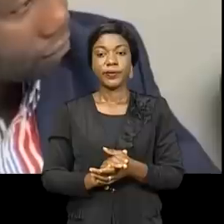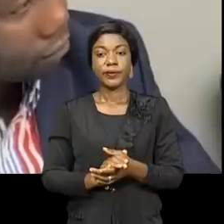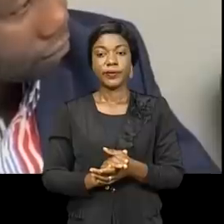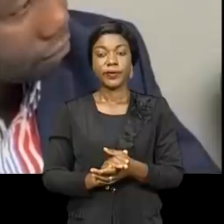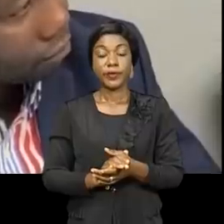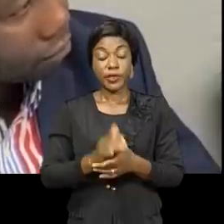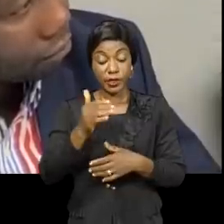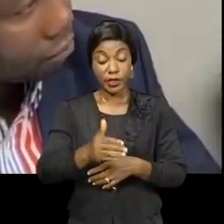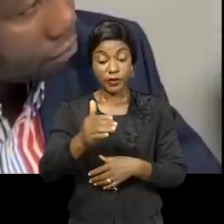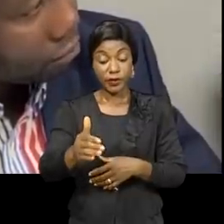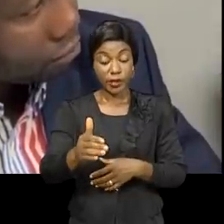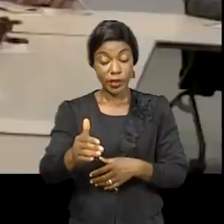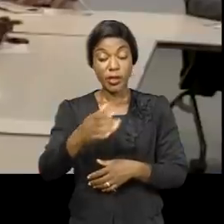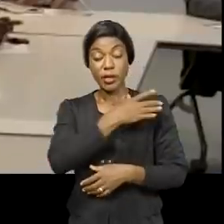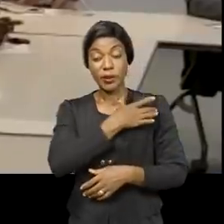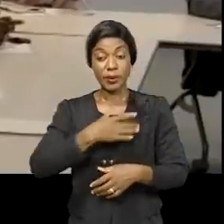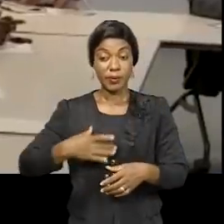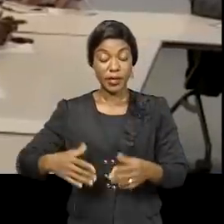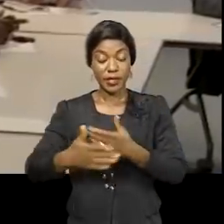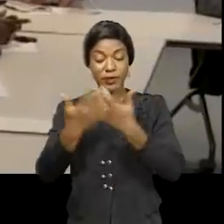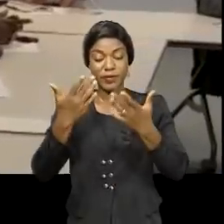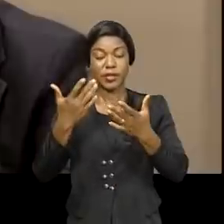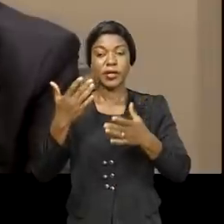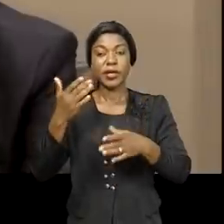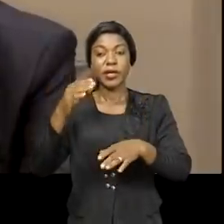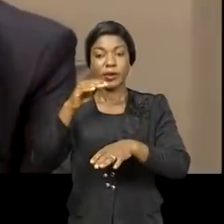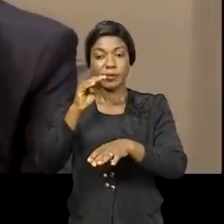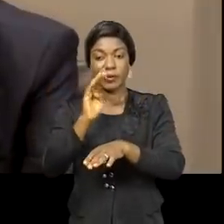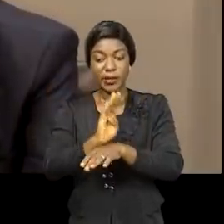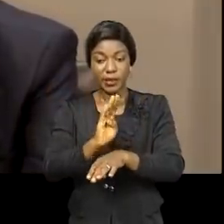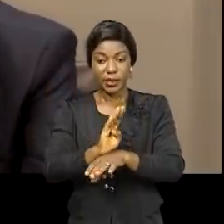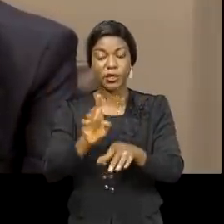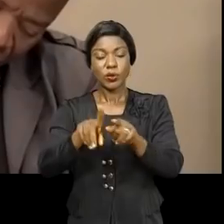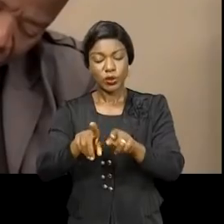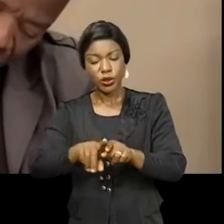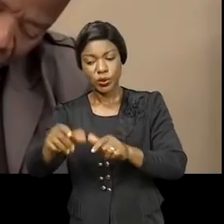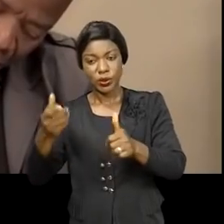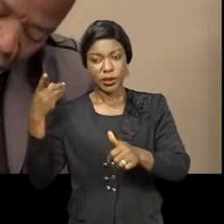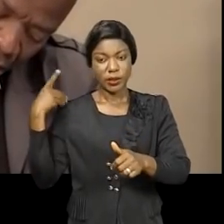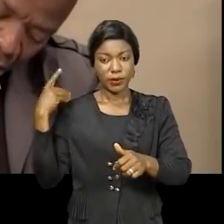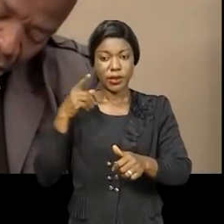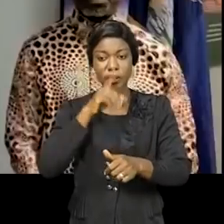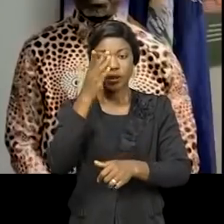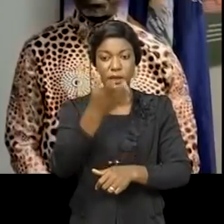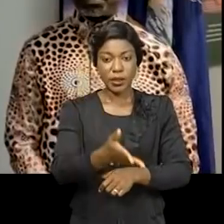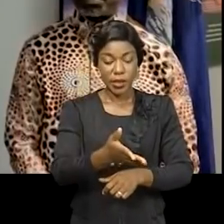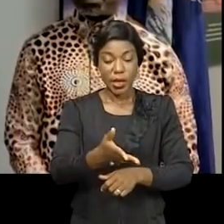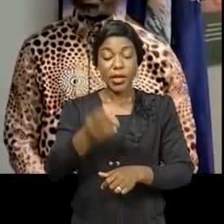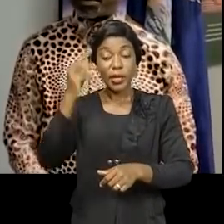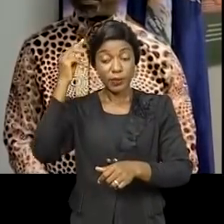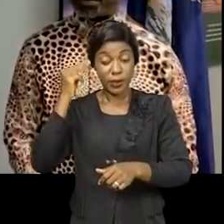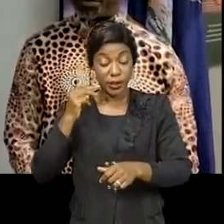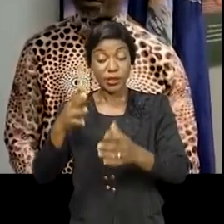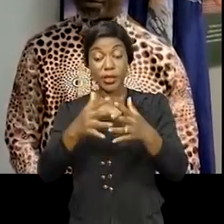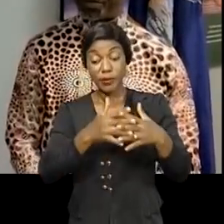En présence du maire de la ville de Matadi, ainsi que des élits provinciaux faisant partie de la délégation du gouverneur Matoubouana, le ministre